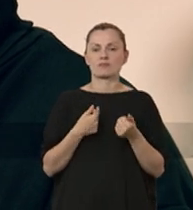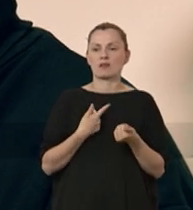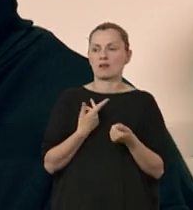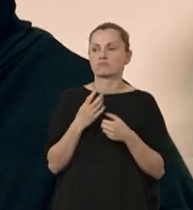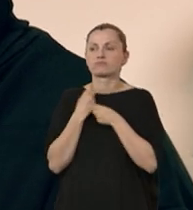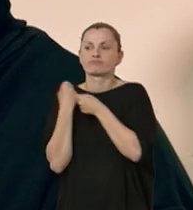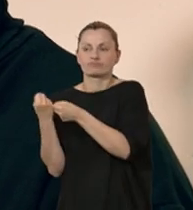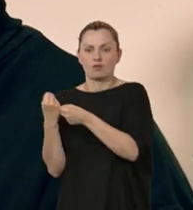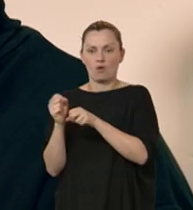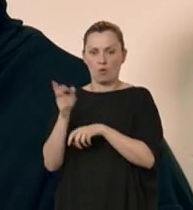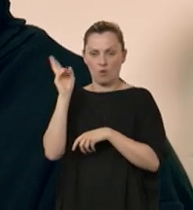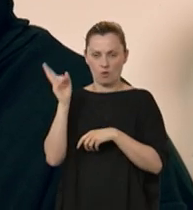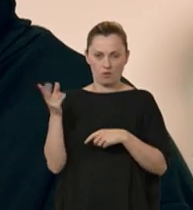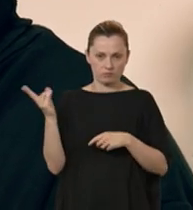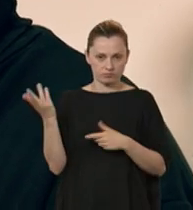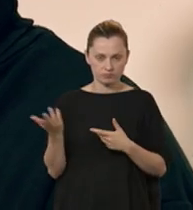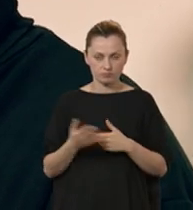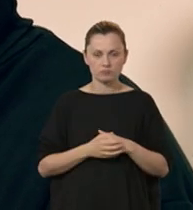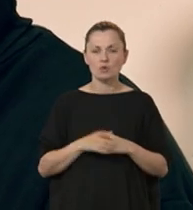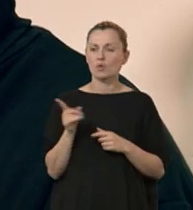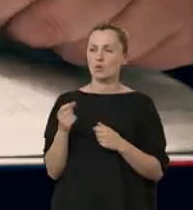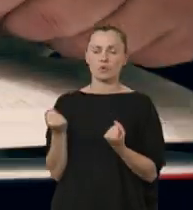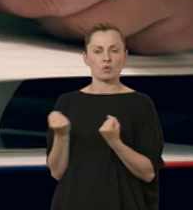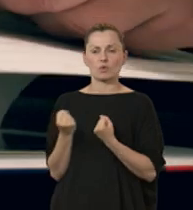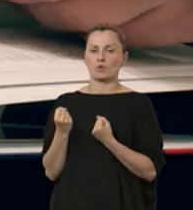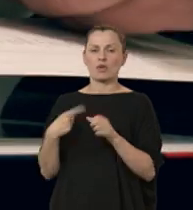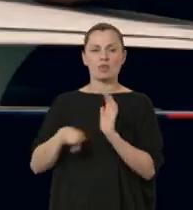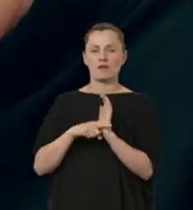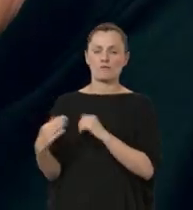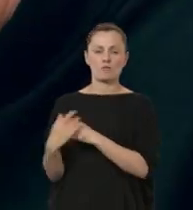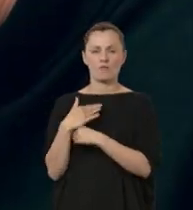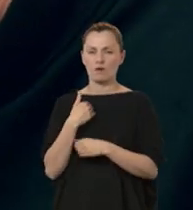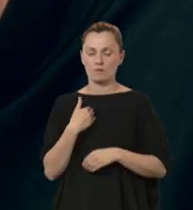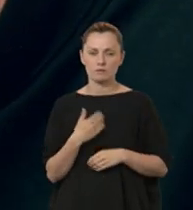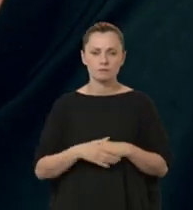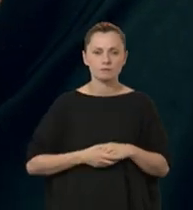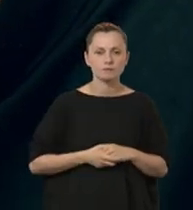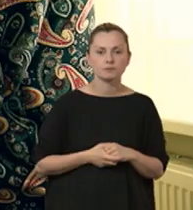uzależniony od kogoś. To mnie strasznie negatywnie wpływało na mnie.